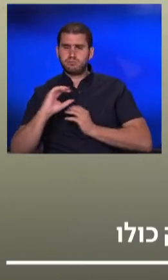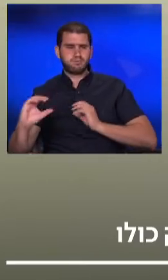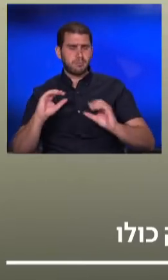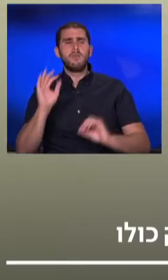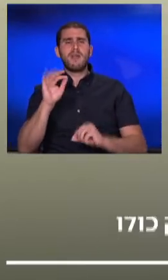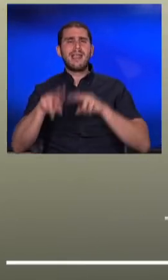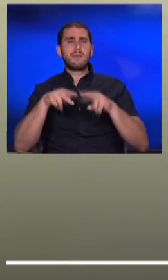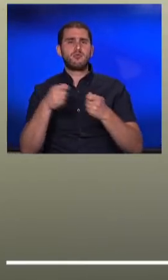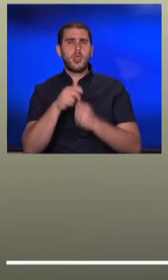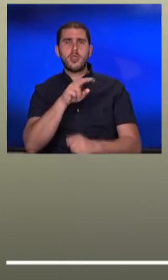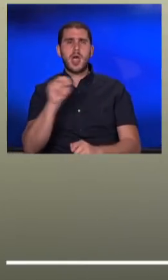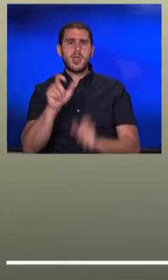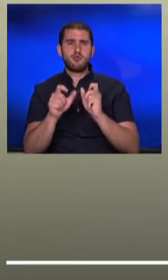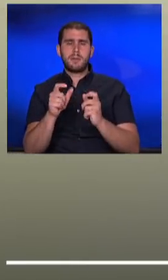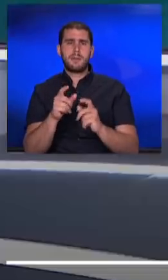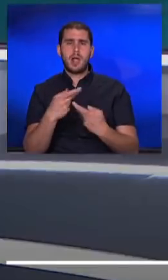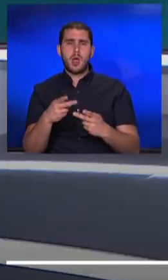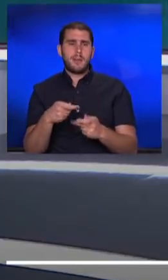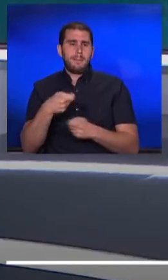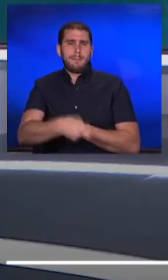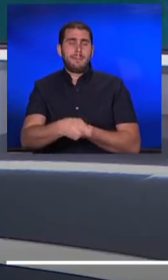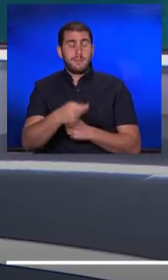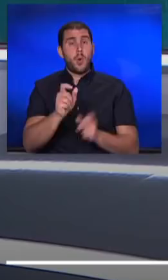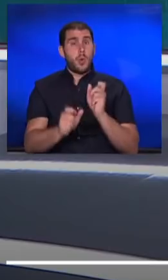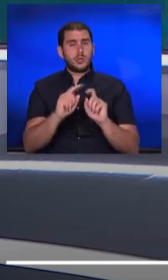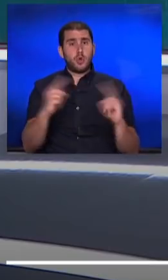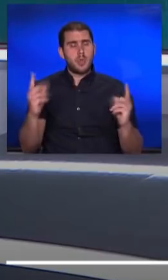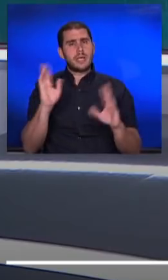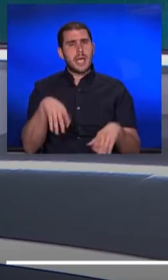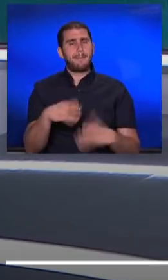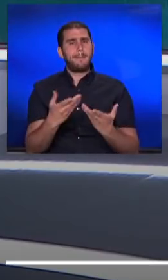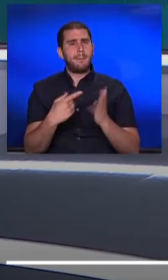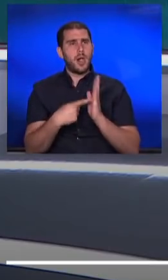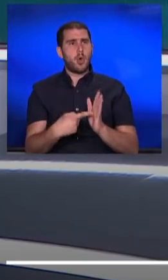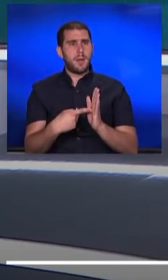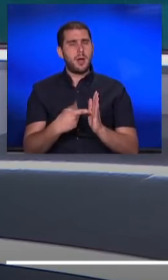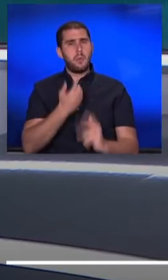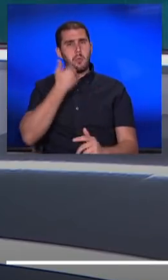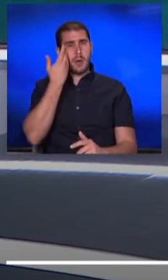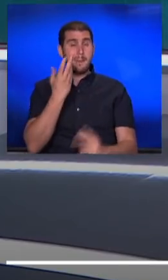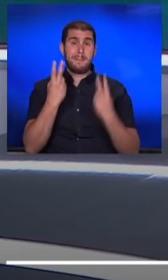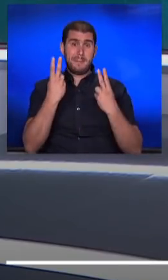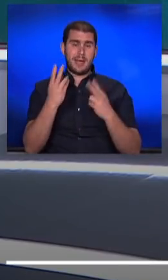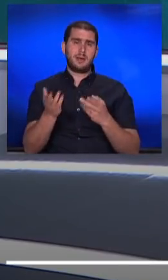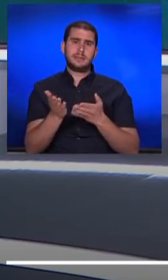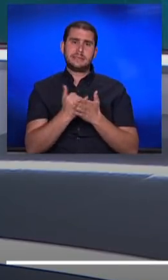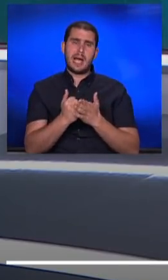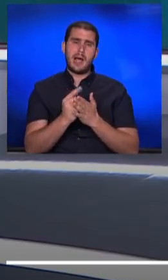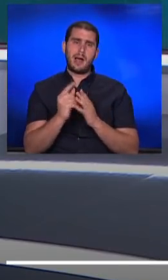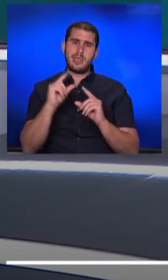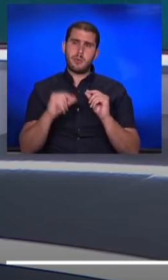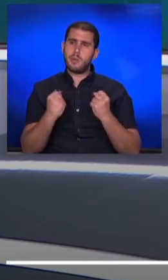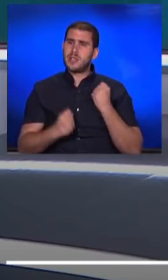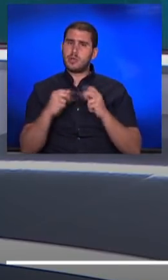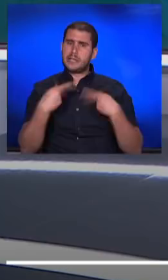לטפל באוכלוסיות מעוטות השתתפות, שזה אוכלוסיות שומעות, ביניהן גם אוכלוסיות בוגרות יותר, בעיקר בשכר נמוך, שבאמת מתקשות לחזור לשוק